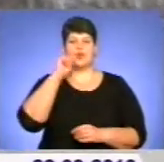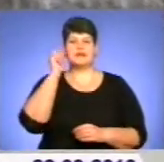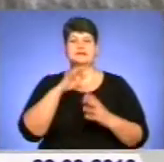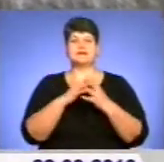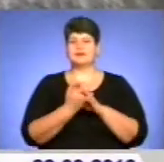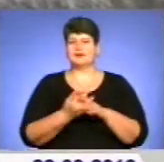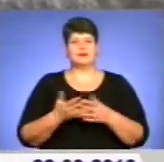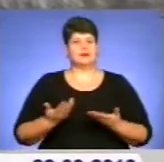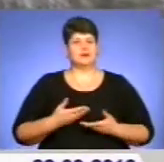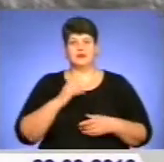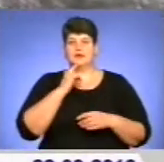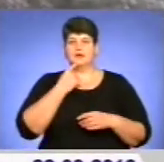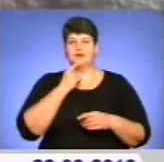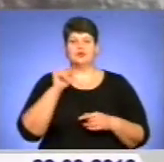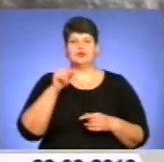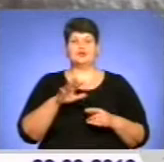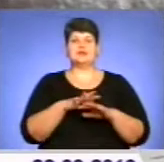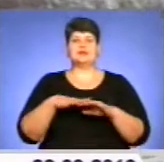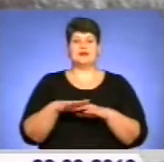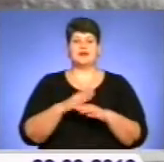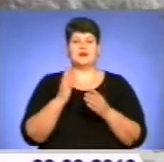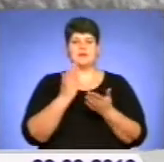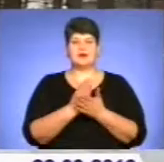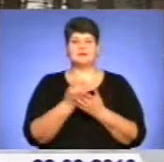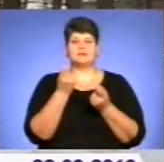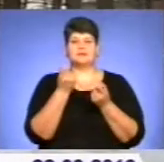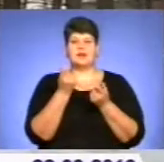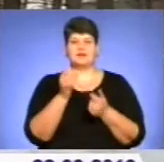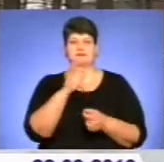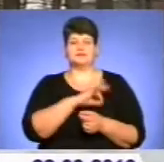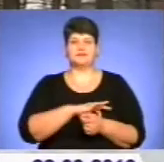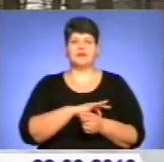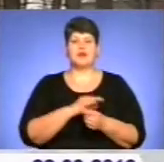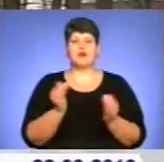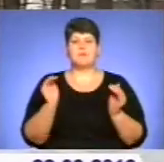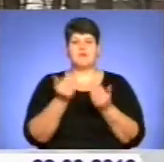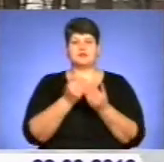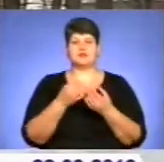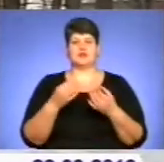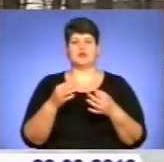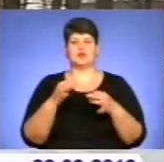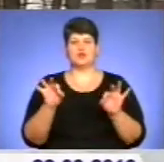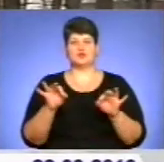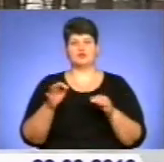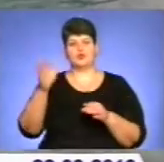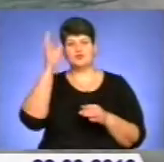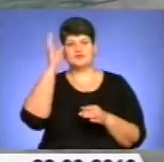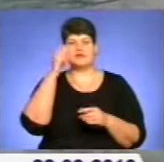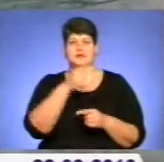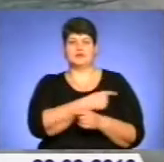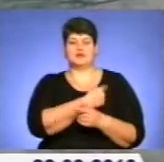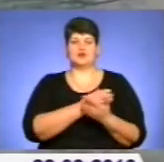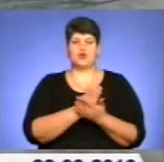переживають складні часи, оскільки населення має невеликі доходи, обмежений доступ до якісної освіти та медичного обслуговування. Президент